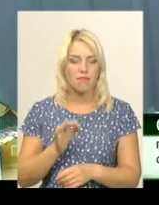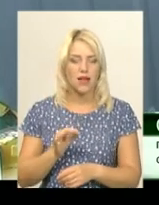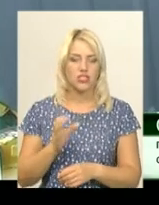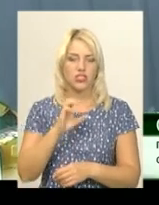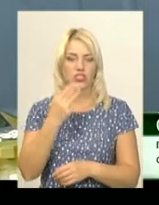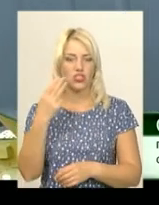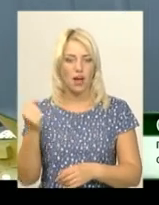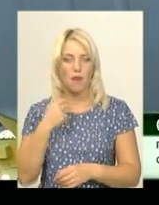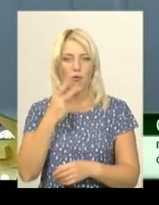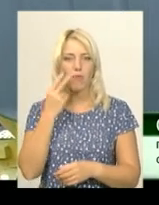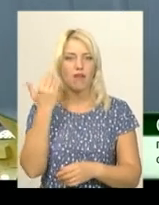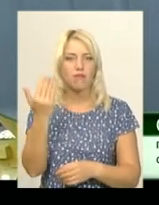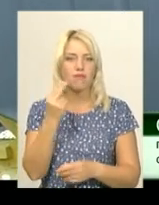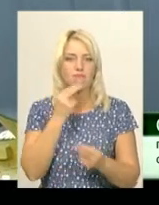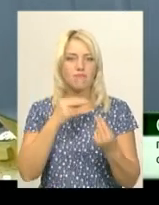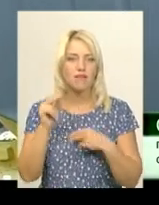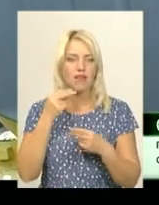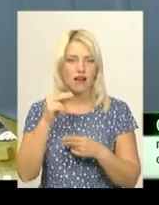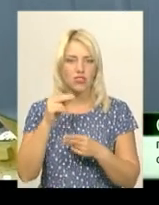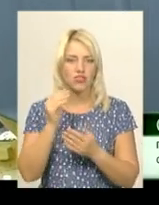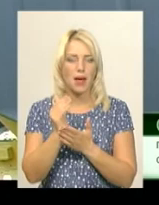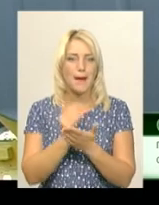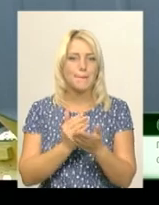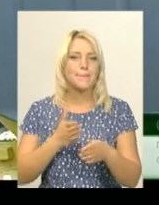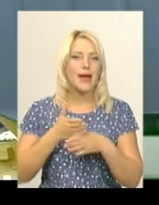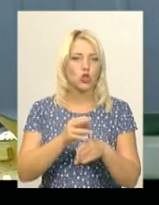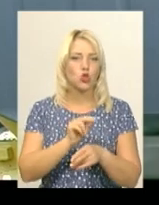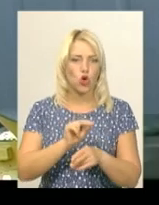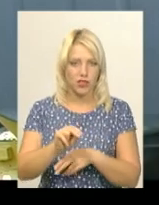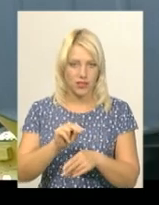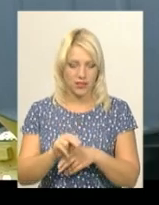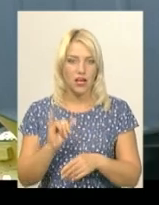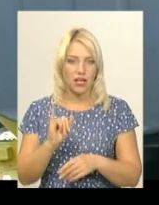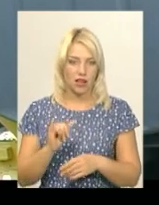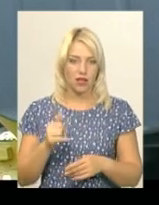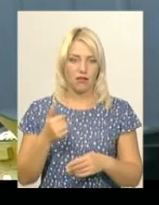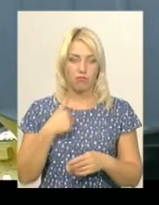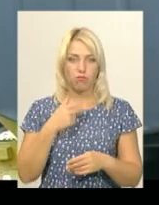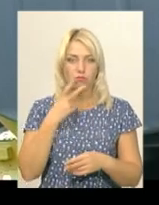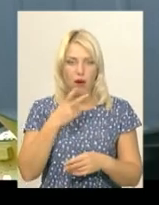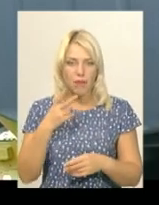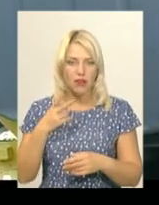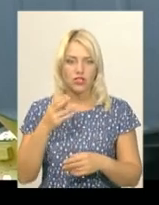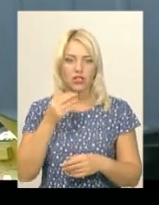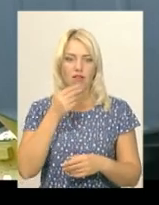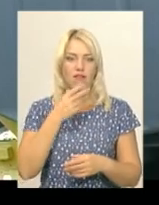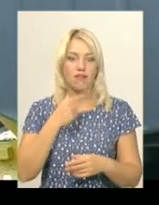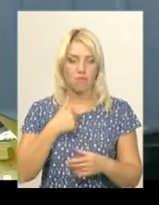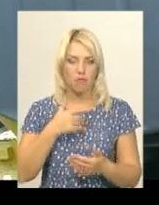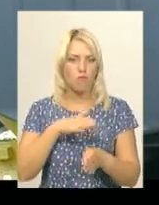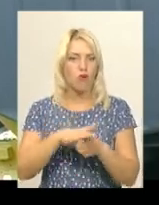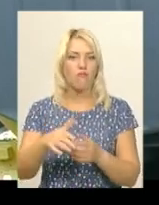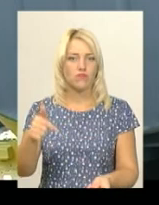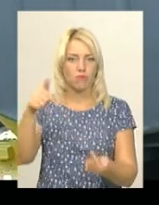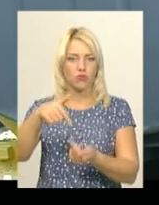побачили їхні передові кращі методики. Нам, в принципі, це сподобалося. Воно з практичної точки зору нам повністю підійшло і ми почали